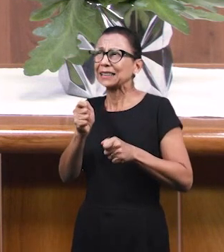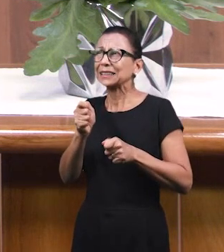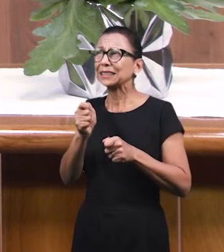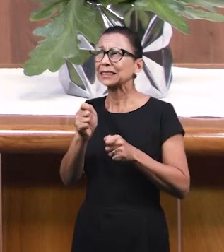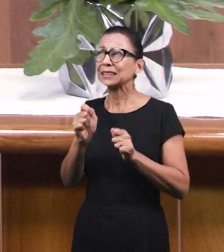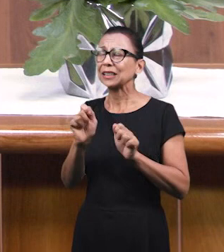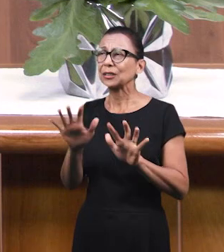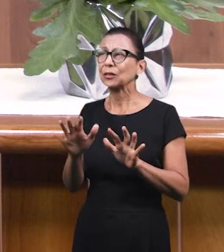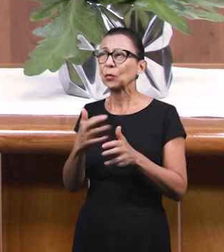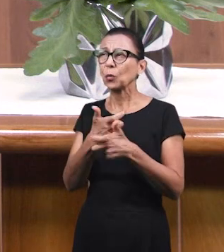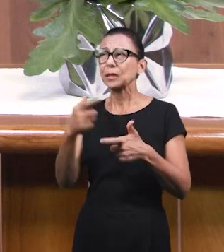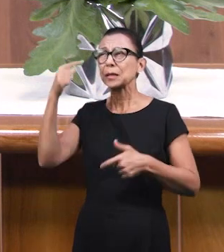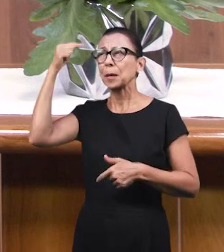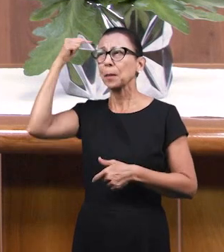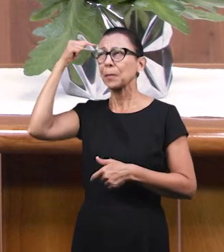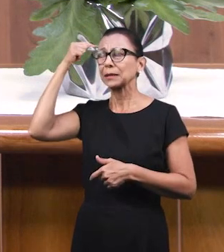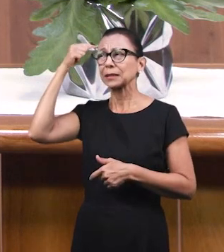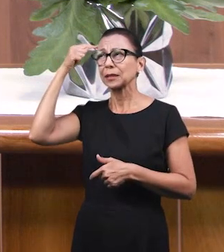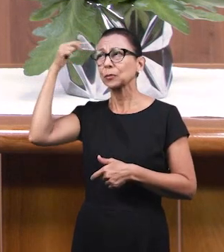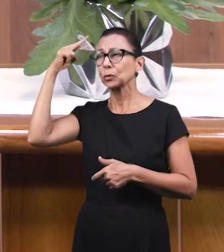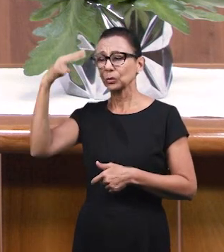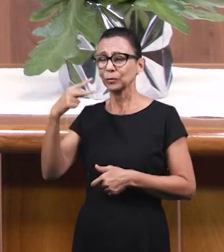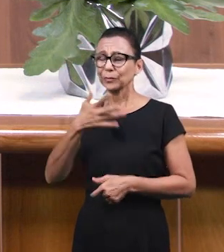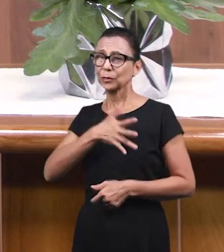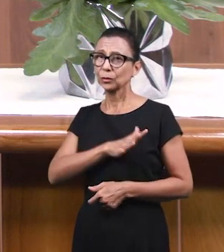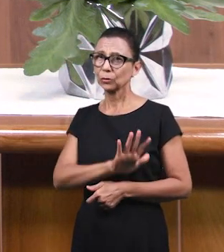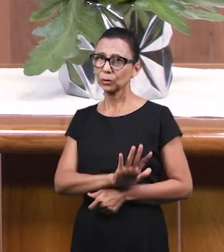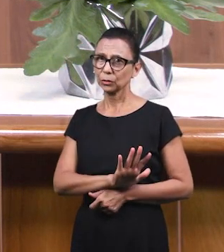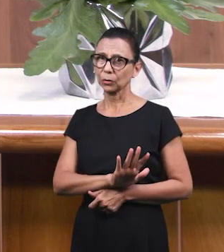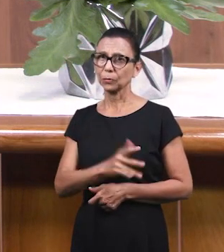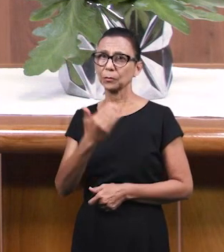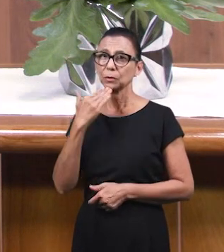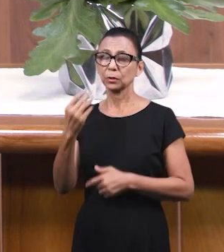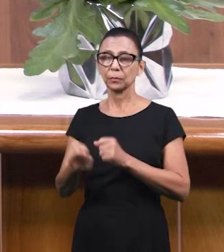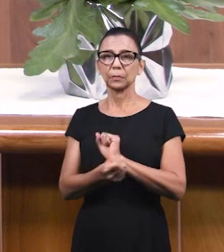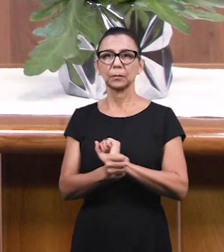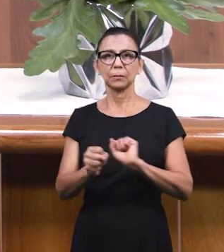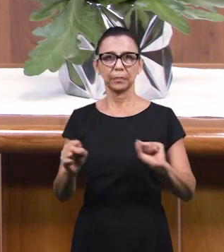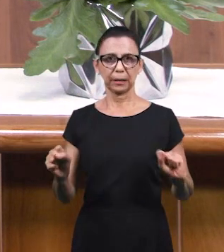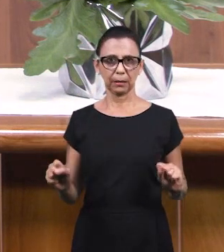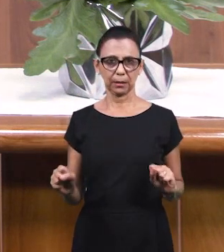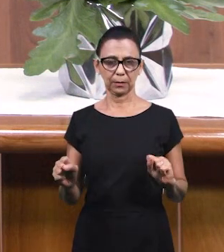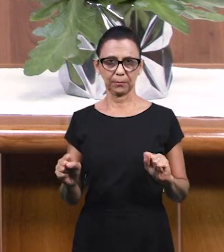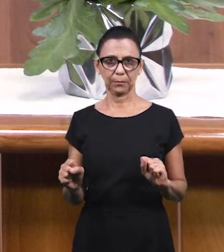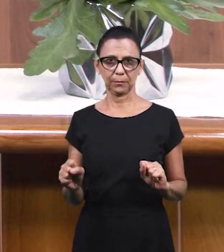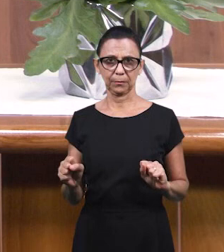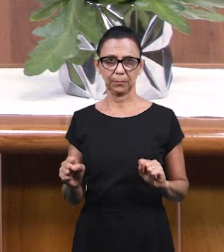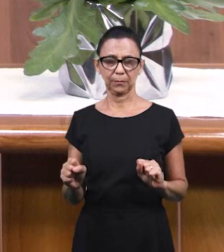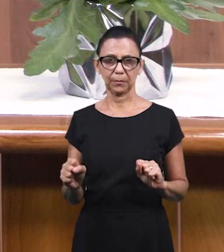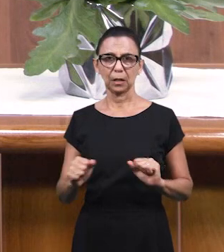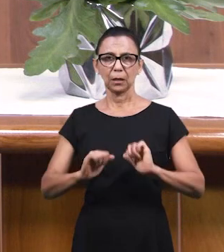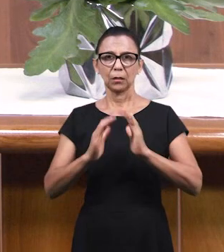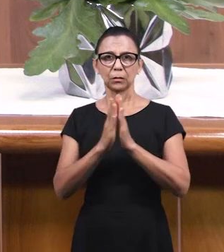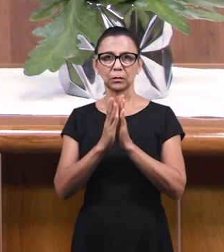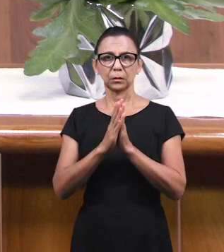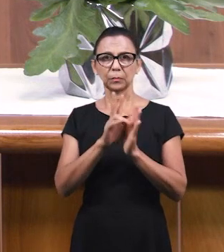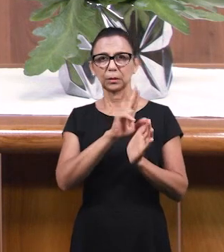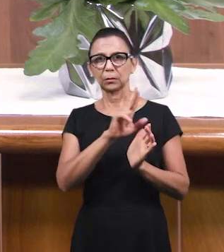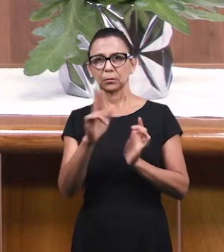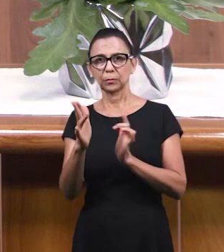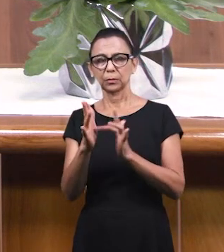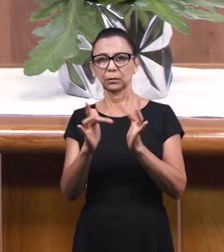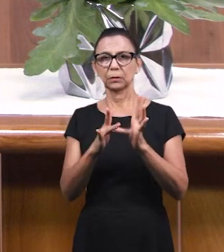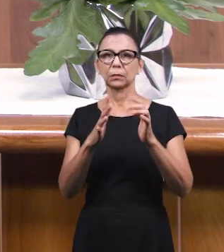Сказали Подумали Прости нас Освободи нас Для этого богослужения Мы молимся Во